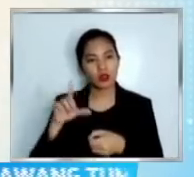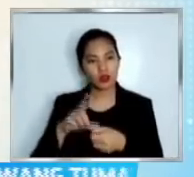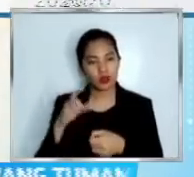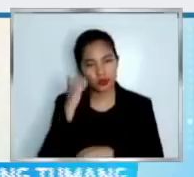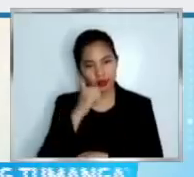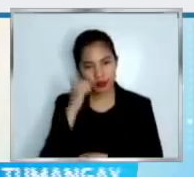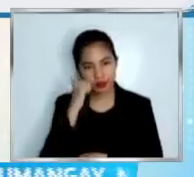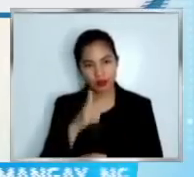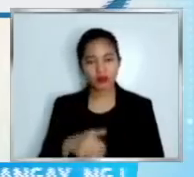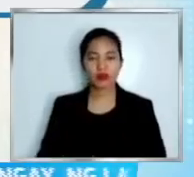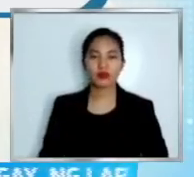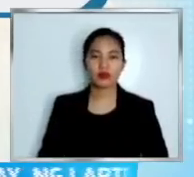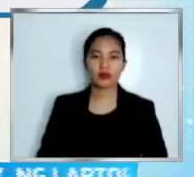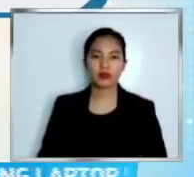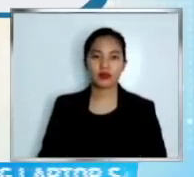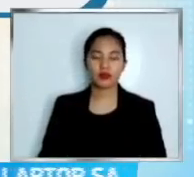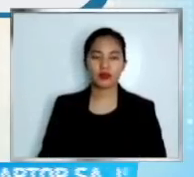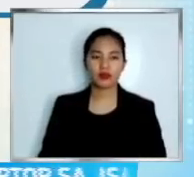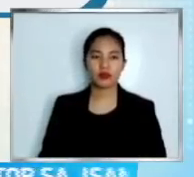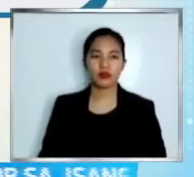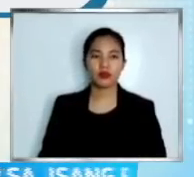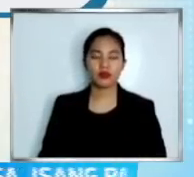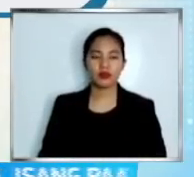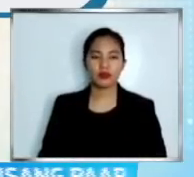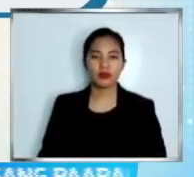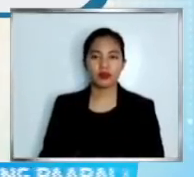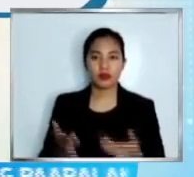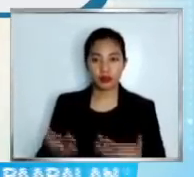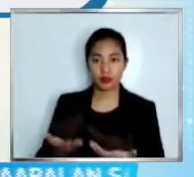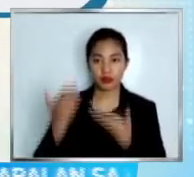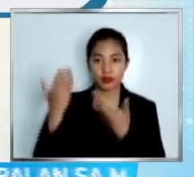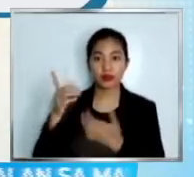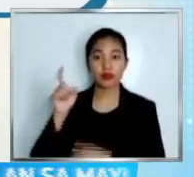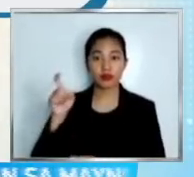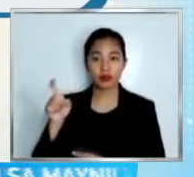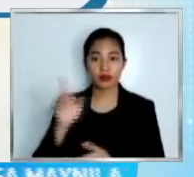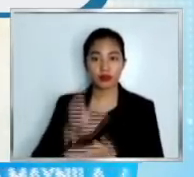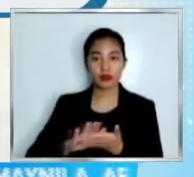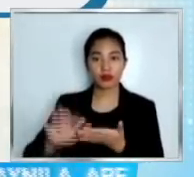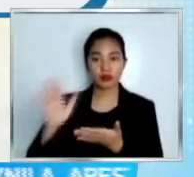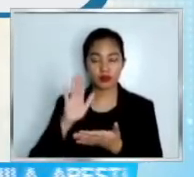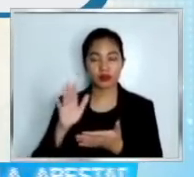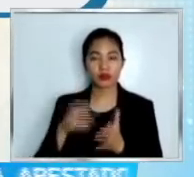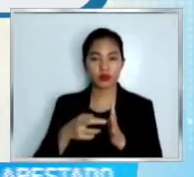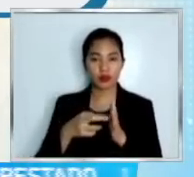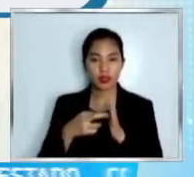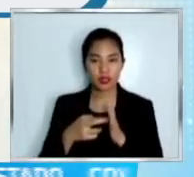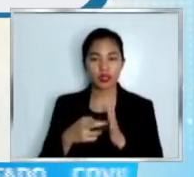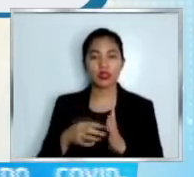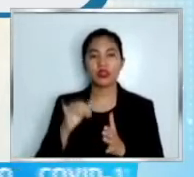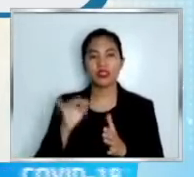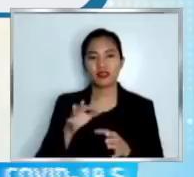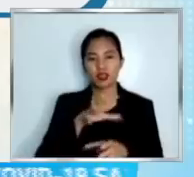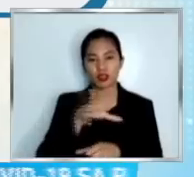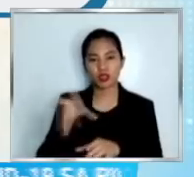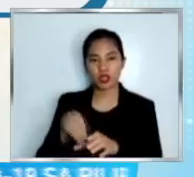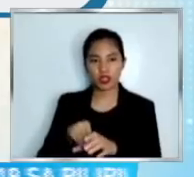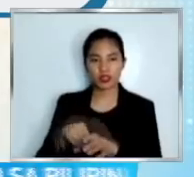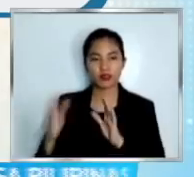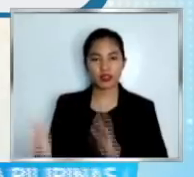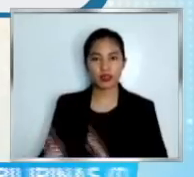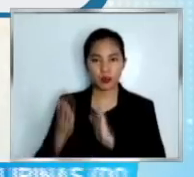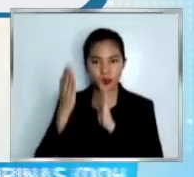Mungkahin naman ni Jacob Evangelista dapat na i-require na ng mga unibersidad na yung mga lalahok lang sa face-to-face classes ay bakunado na.